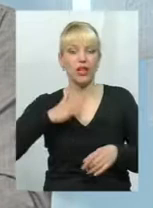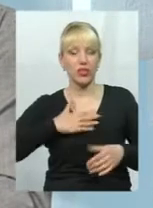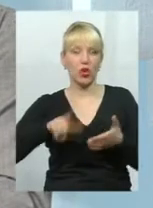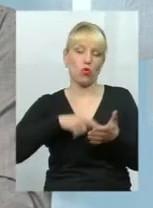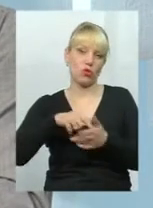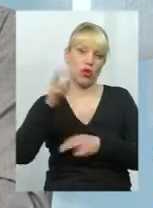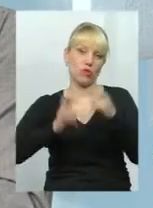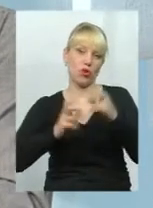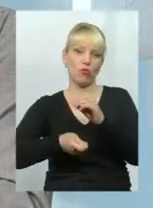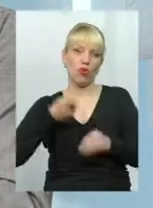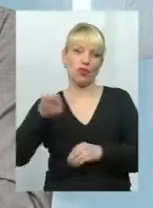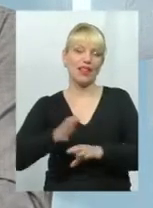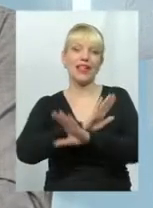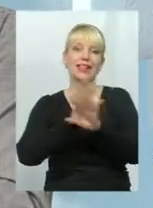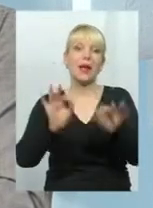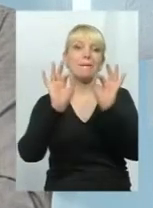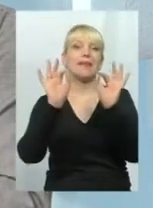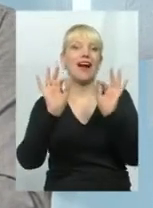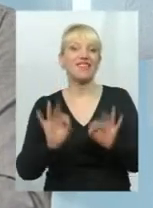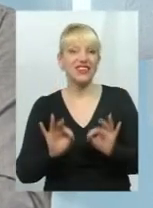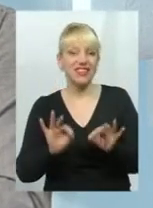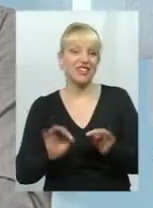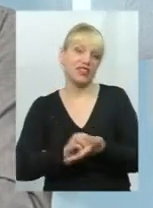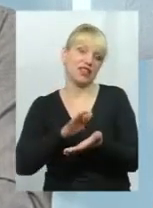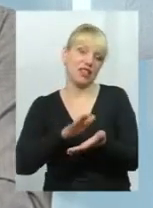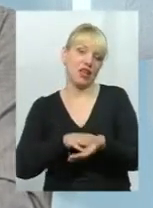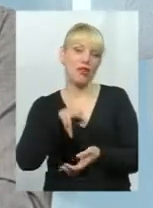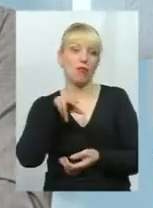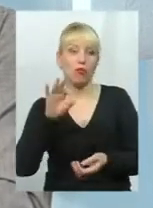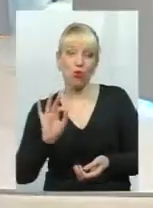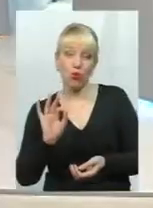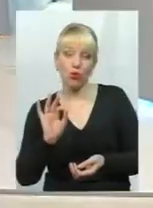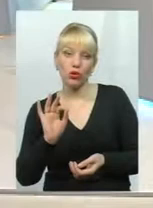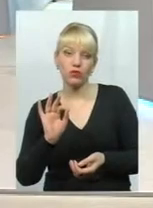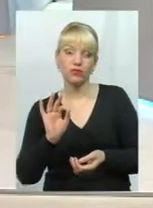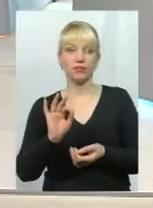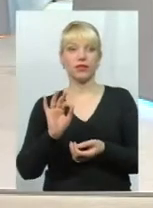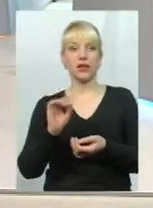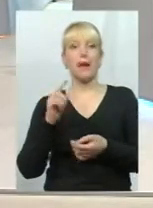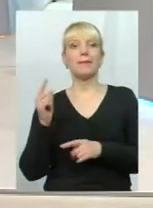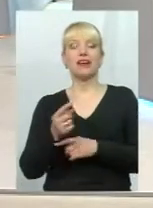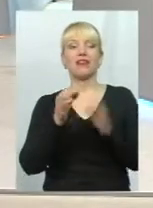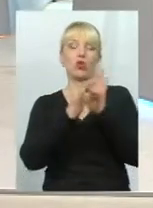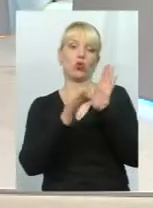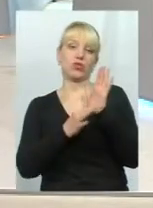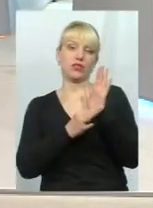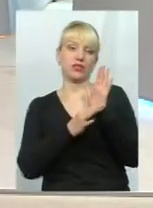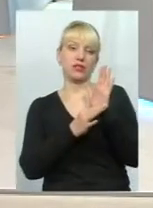підприємства подали неправдиві дані по первинній оцінці